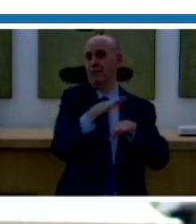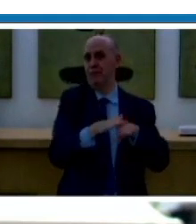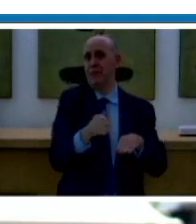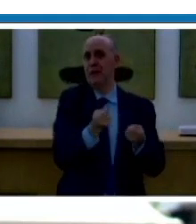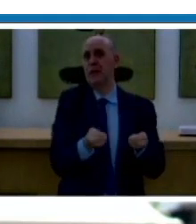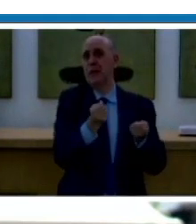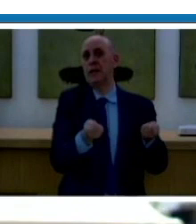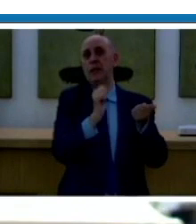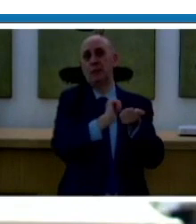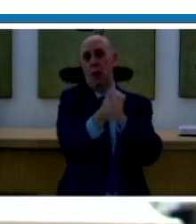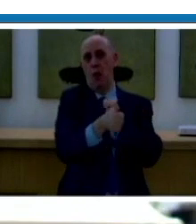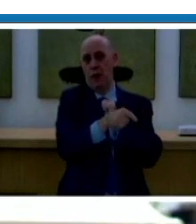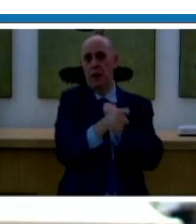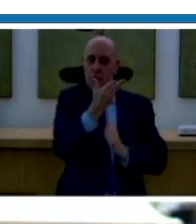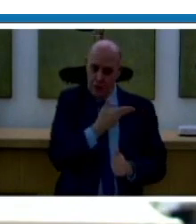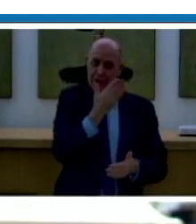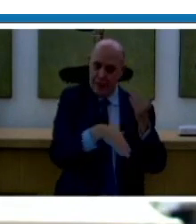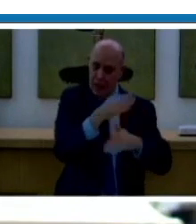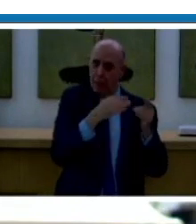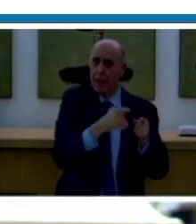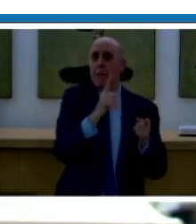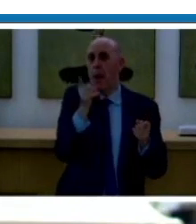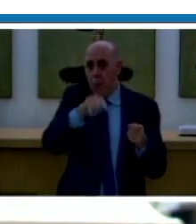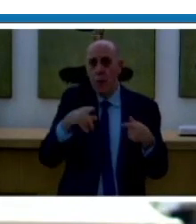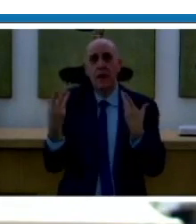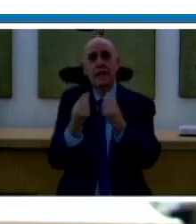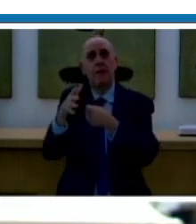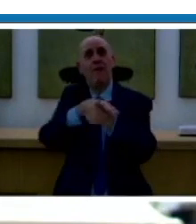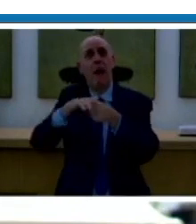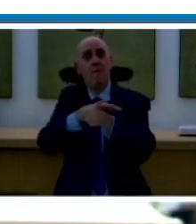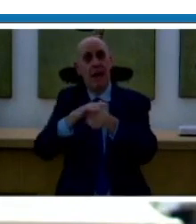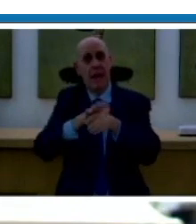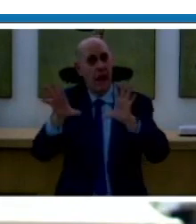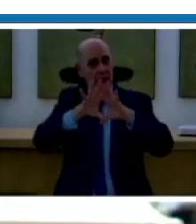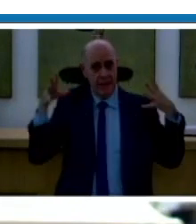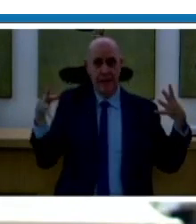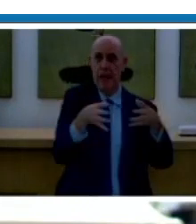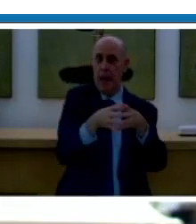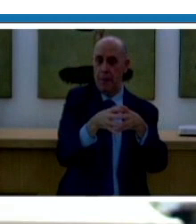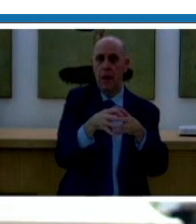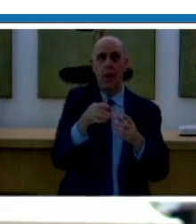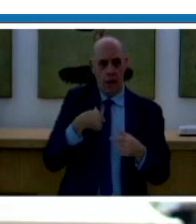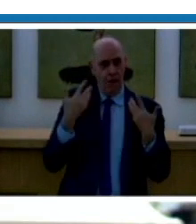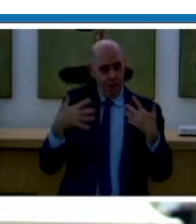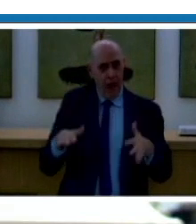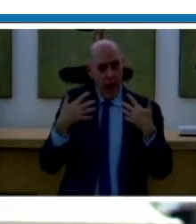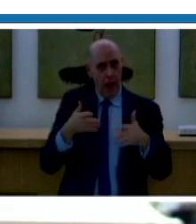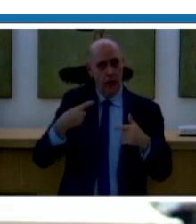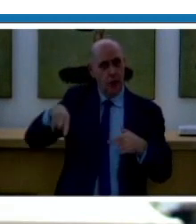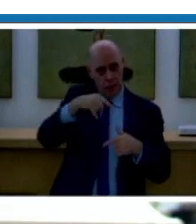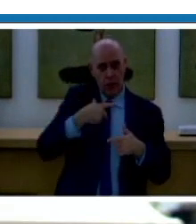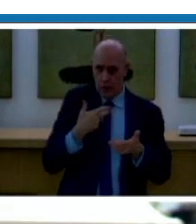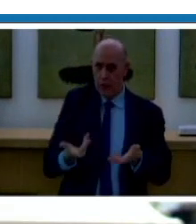con la propria disabilità, che ovviamente coinvolge tutto il nucleo familiare. Tant'è che la cosa che abbiamo fatto e che ha avuto un enorme